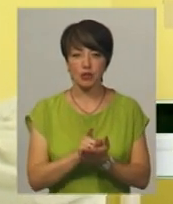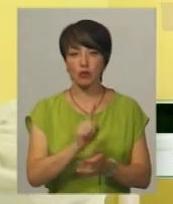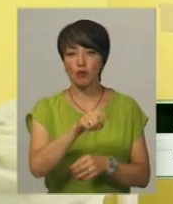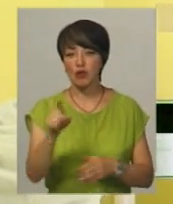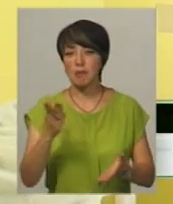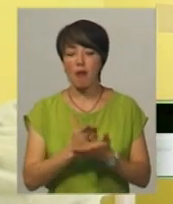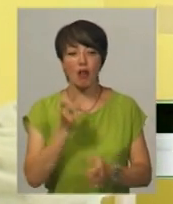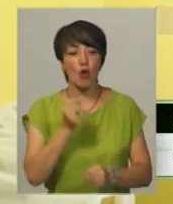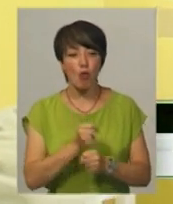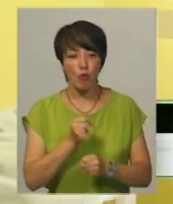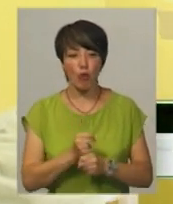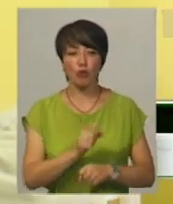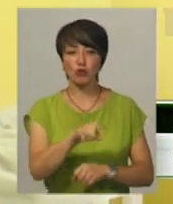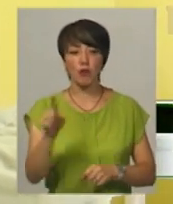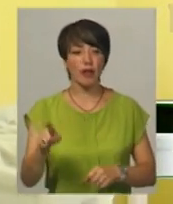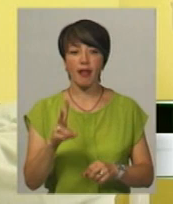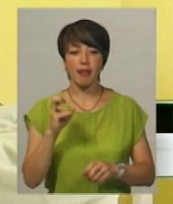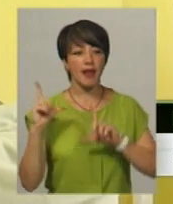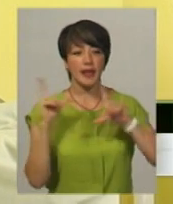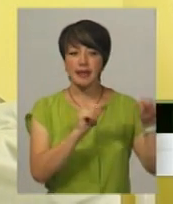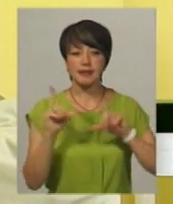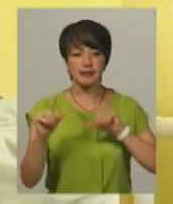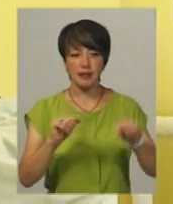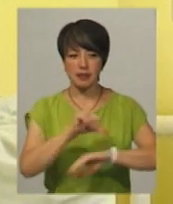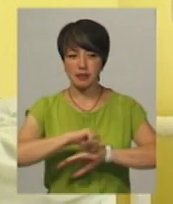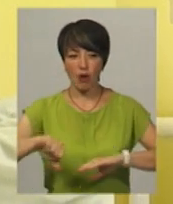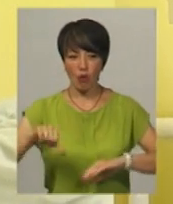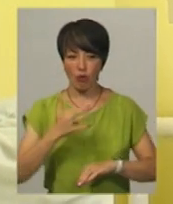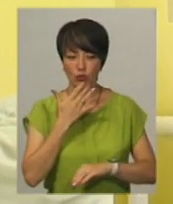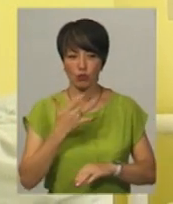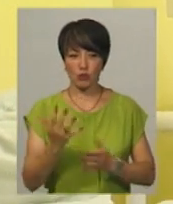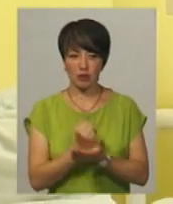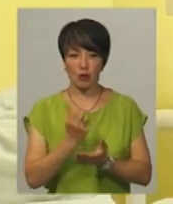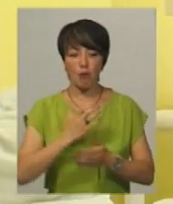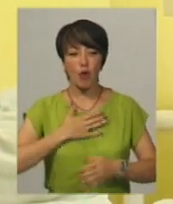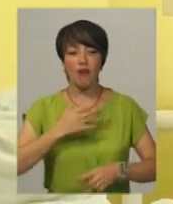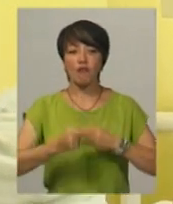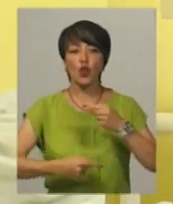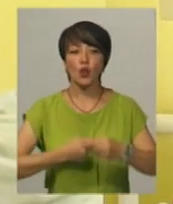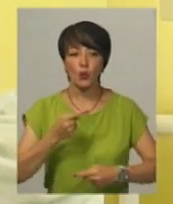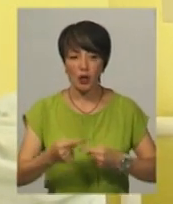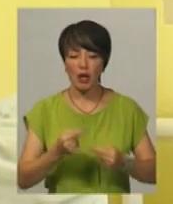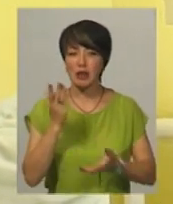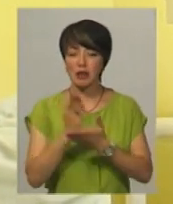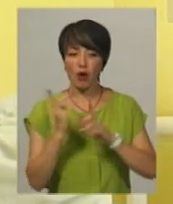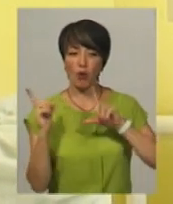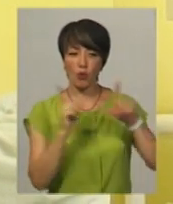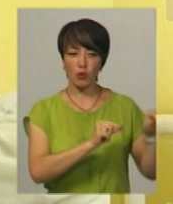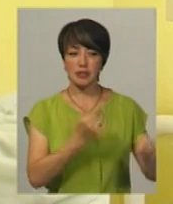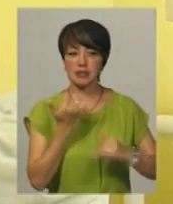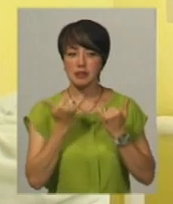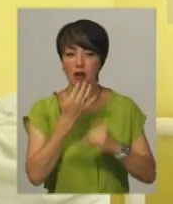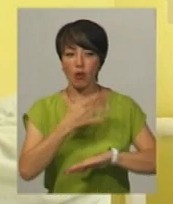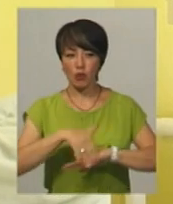мали роботу, щоб вони не їздили за границю, як і навіть мої онуки знаходяться за